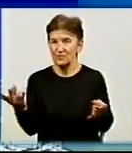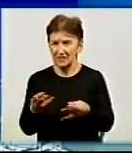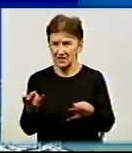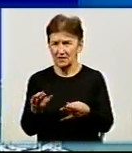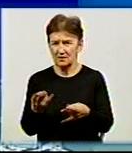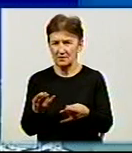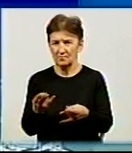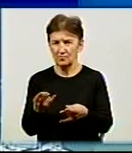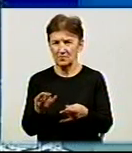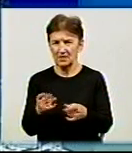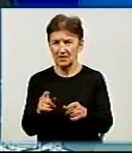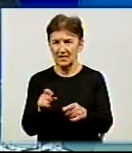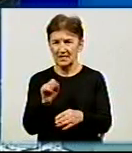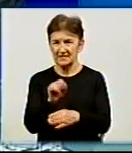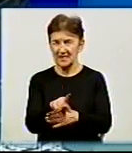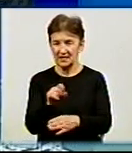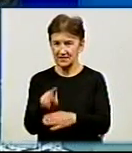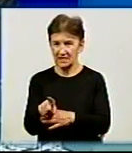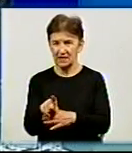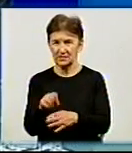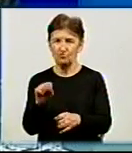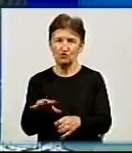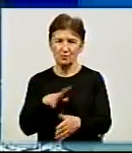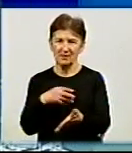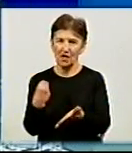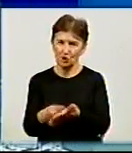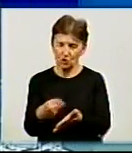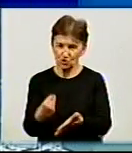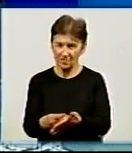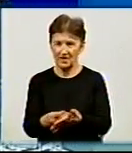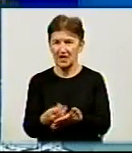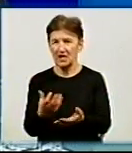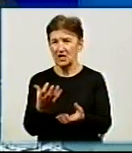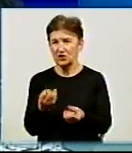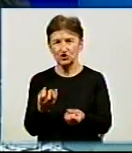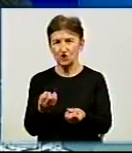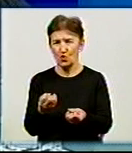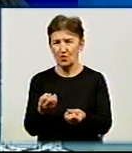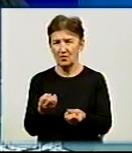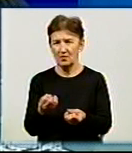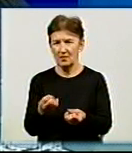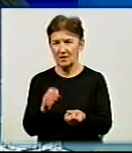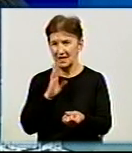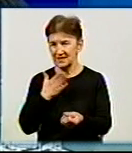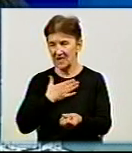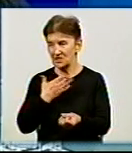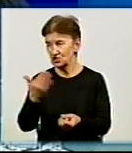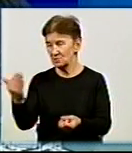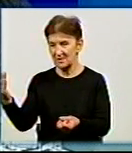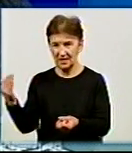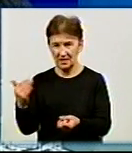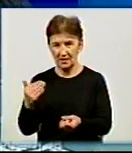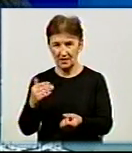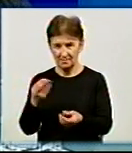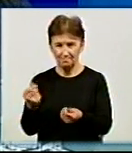певні нагороди. Можливо, це будуть грошові нагороди. Це ми ще визначимо з нашими меценатами, як вони вирішать.